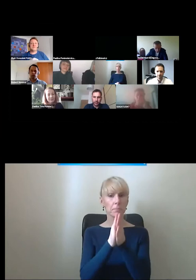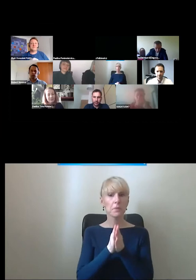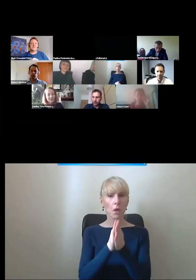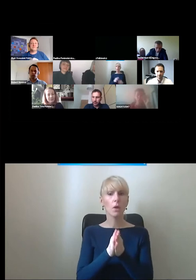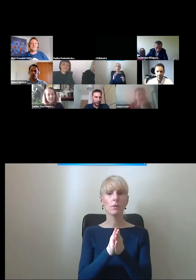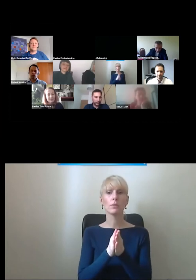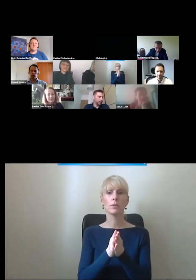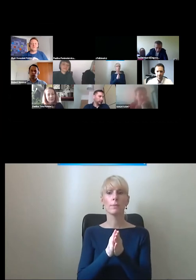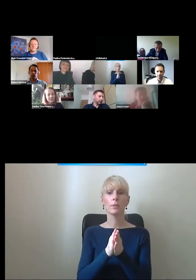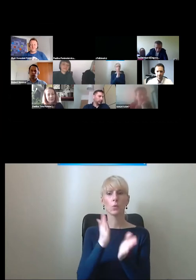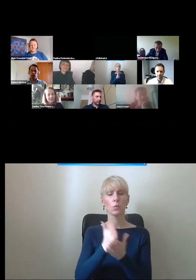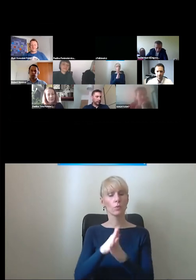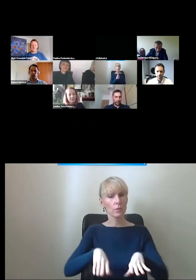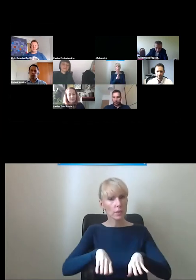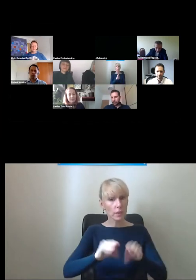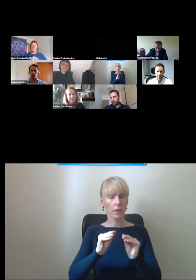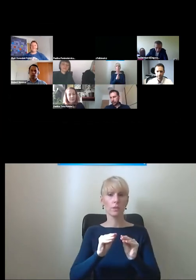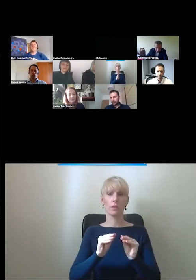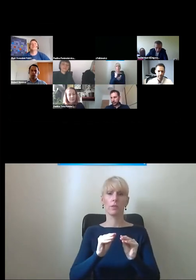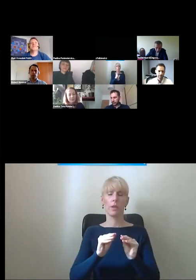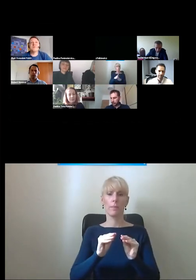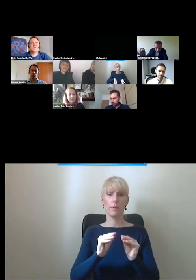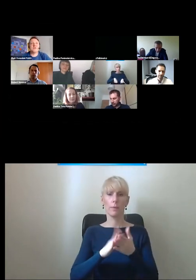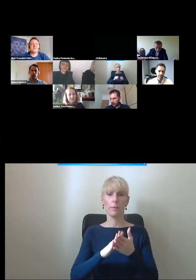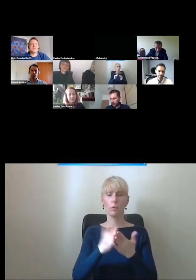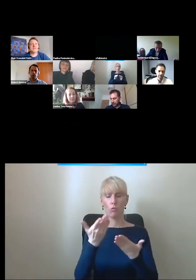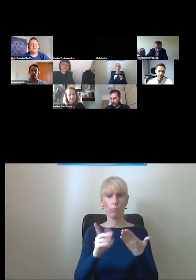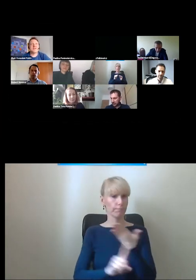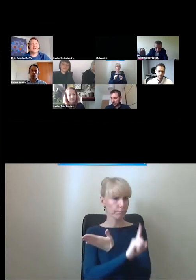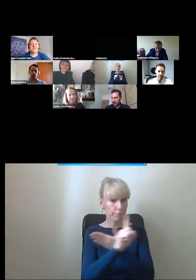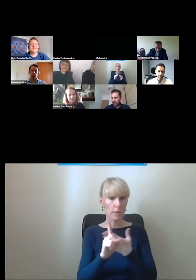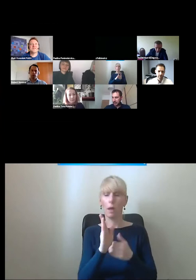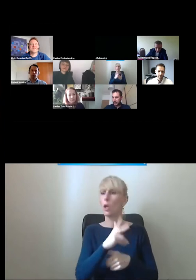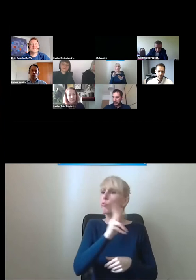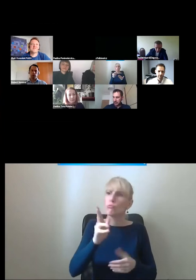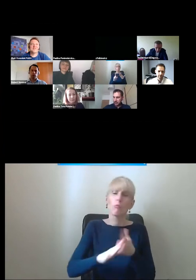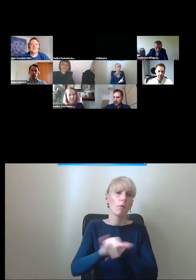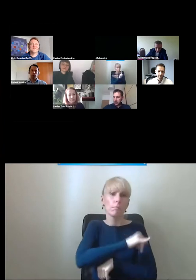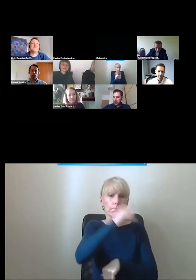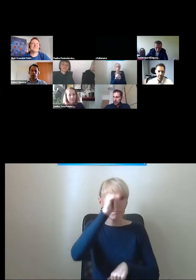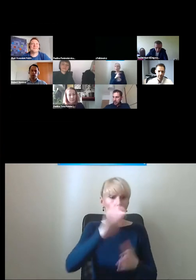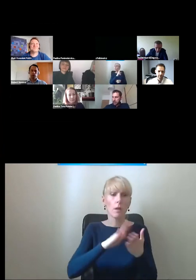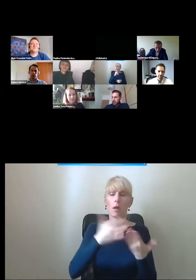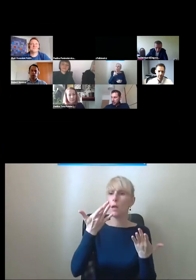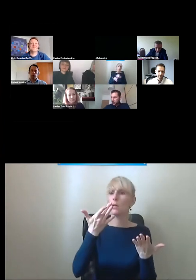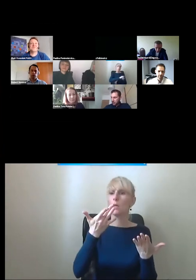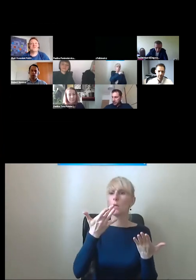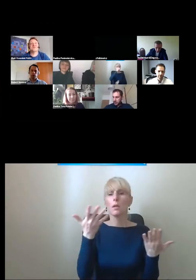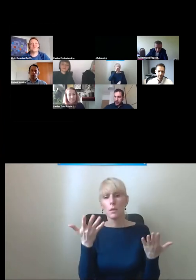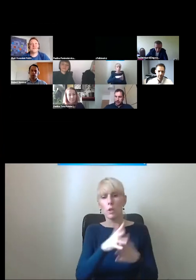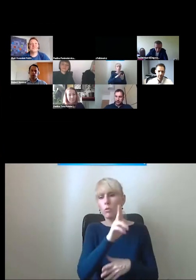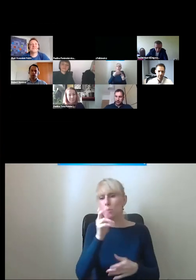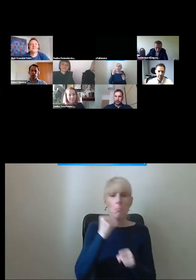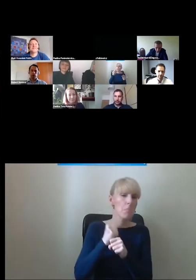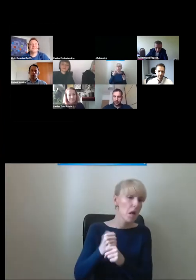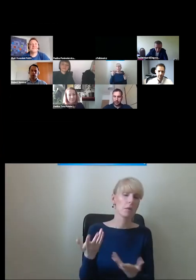o to, żebyśmy zaczęli od takiego najpierw krótkiego przedstawienia się. Każde jakieś dwa zdania powiedzcie, proszę o